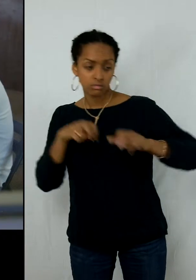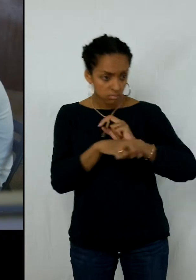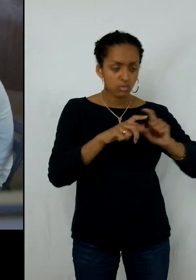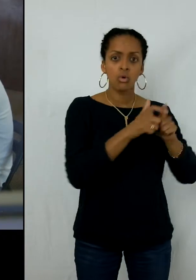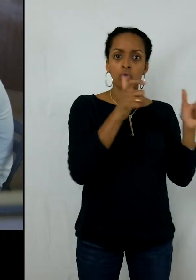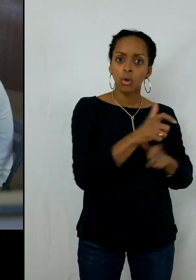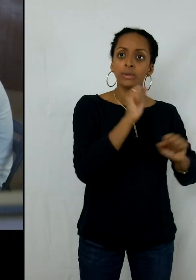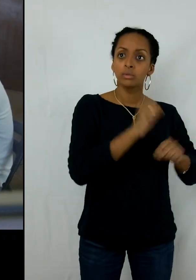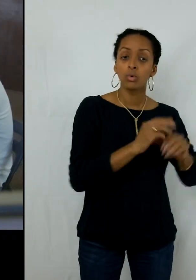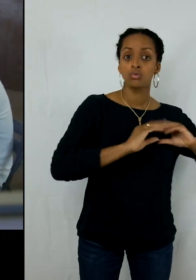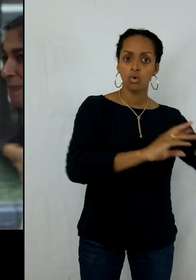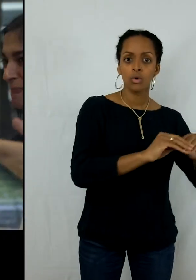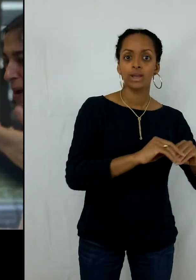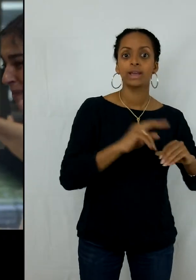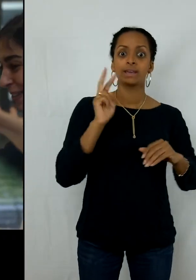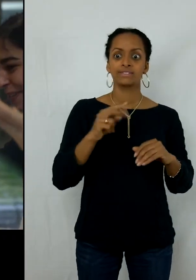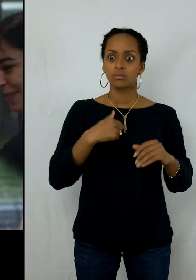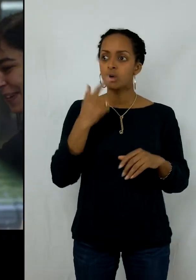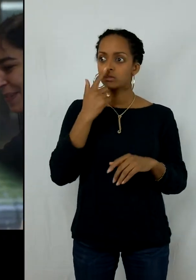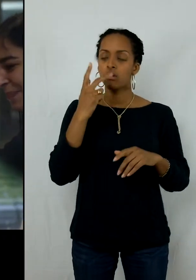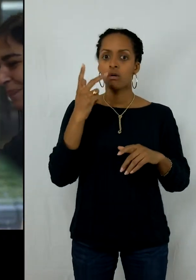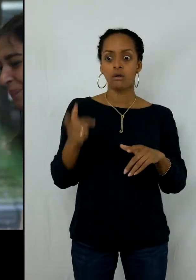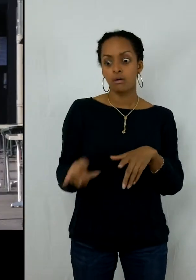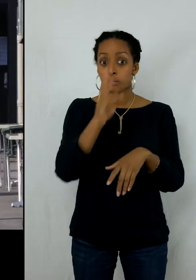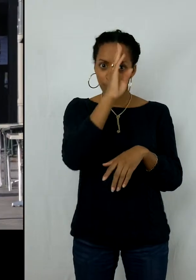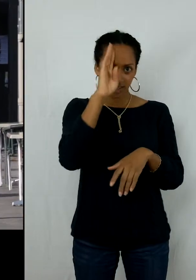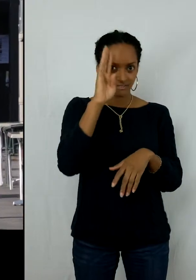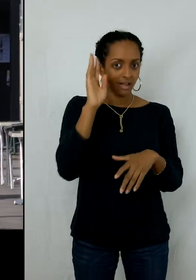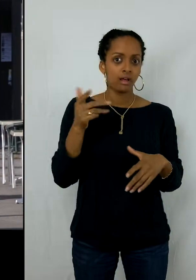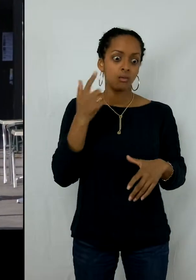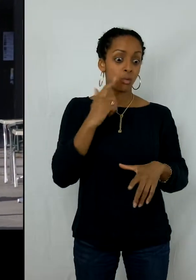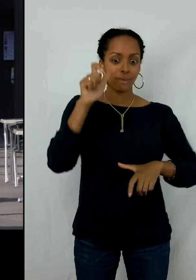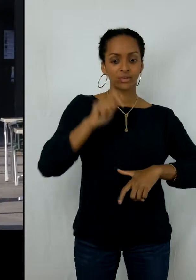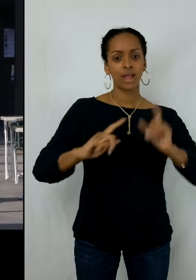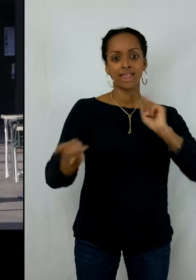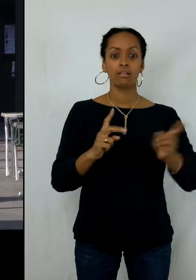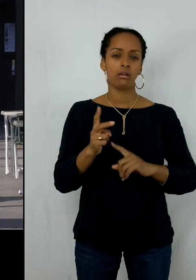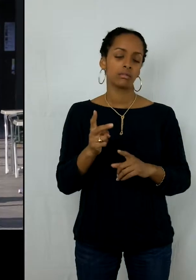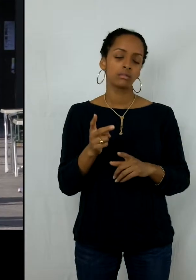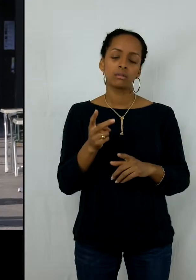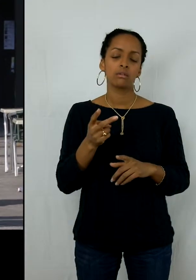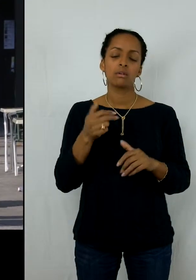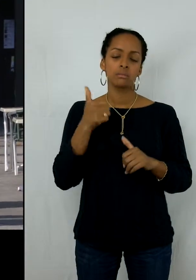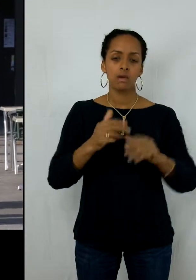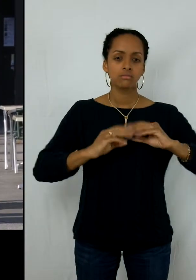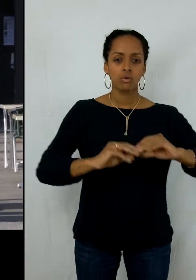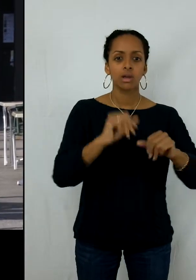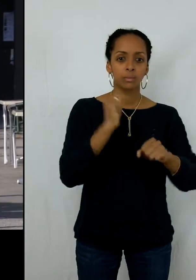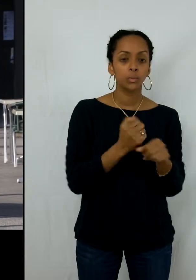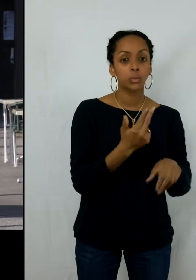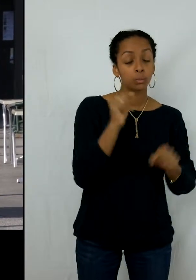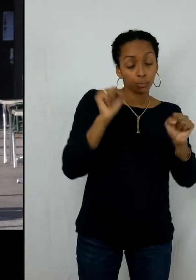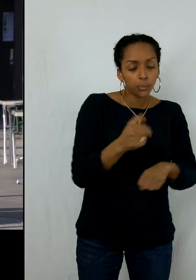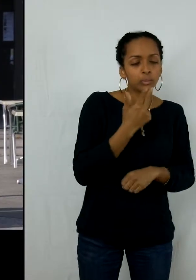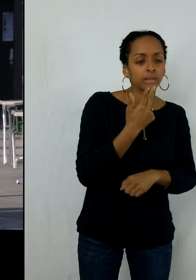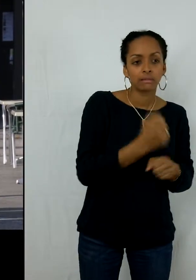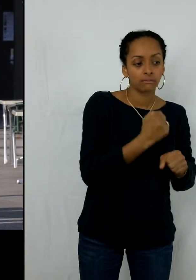à monter pour quelqu'un qui est en alternance, qui en formation. J'ai tout de suite vu que ce n'était pas une personne qui allait être